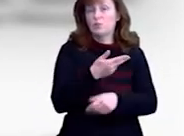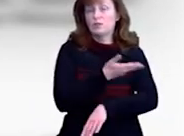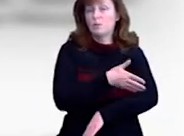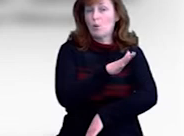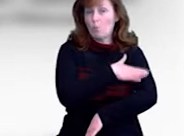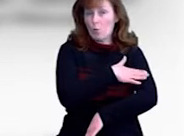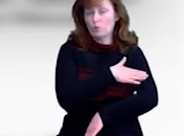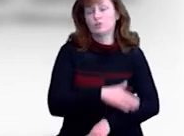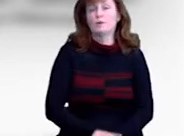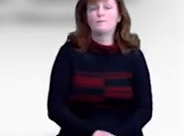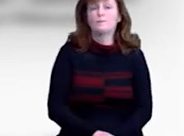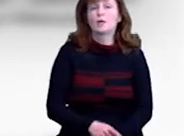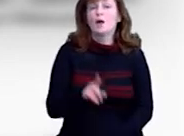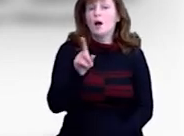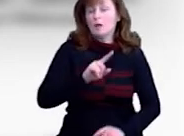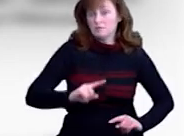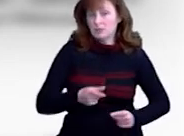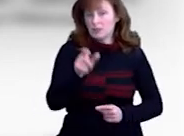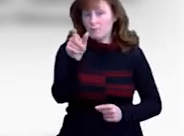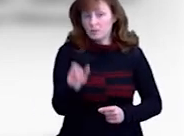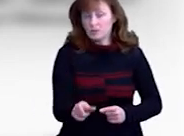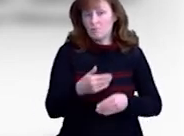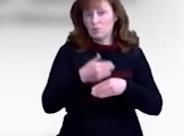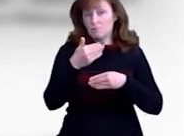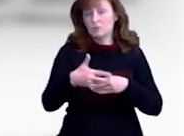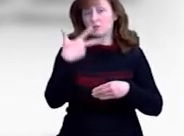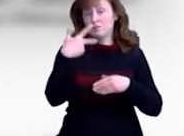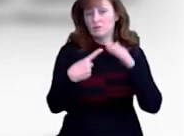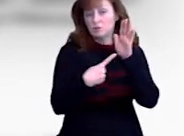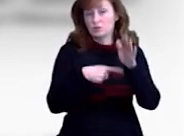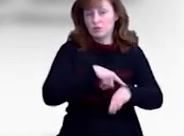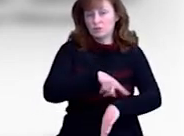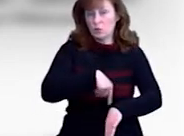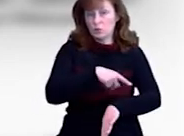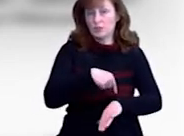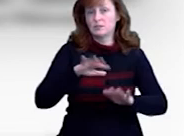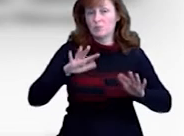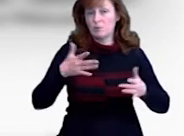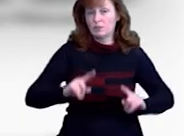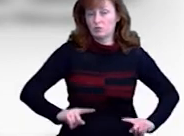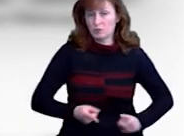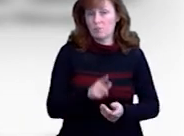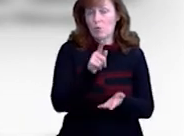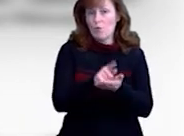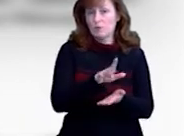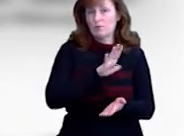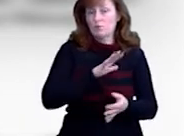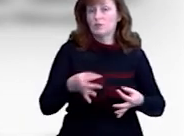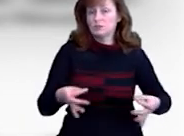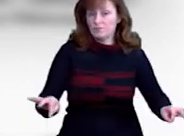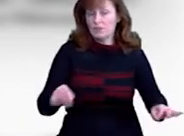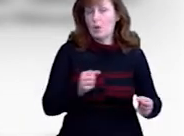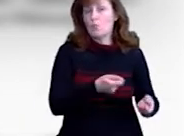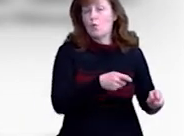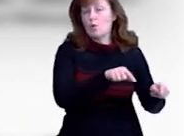2020 року. А затримана особа не пізніше 36 годин з моменту затримання повинна бути звільнена або ж